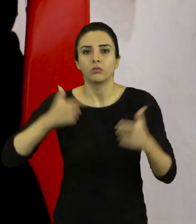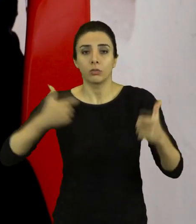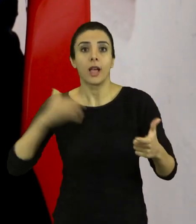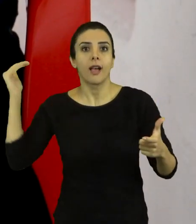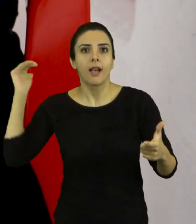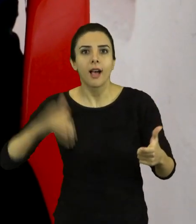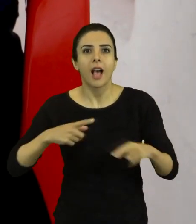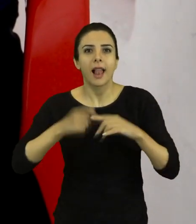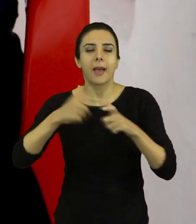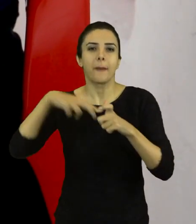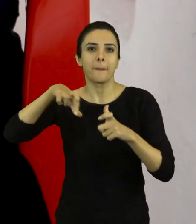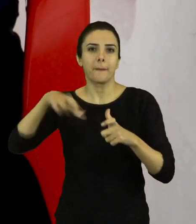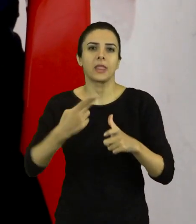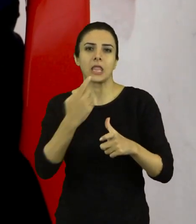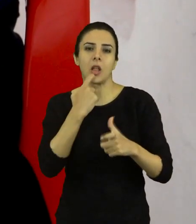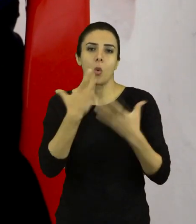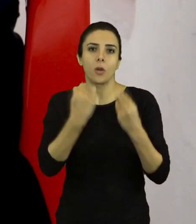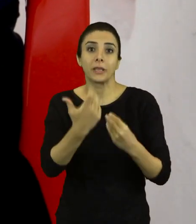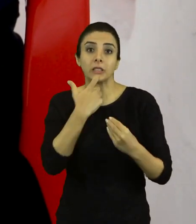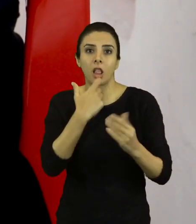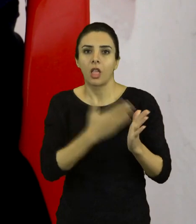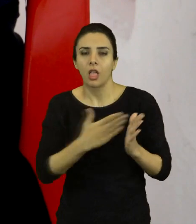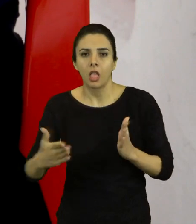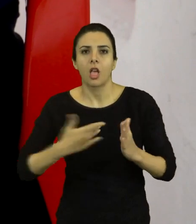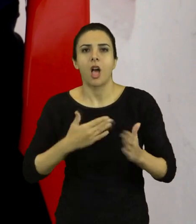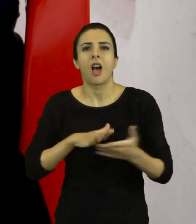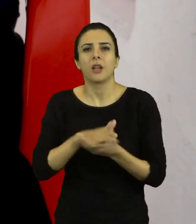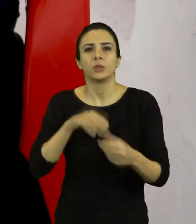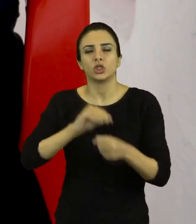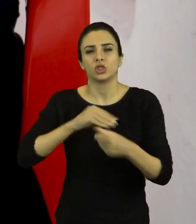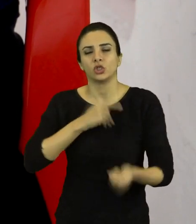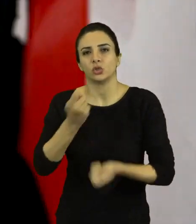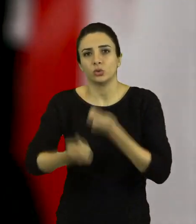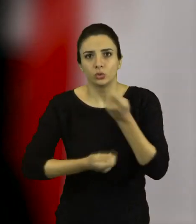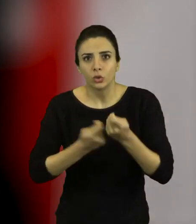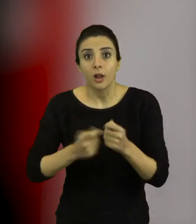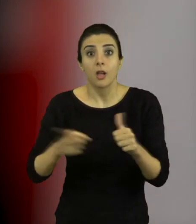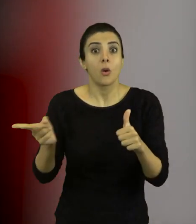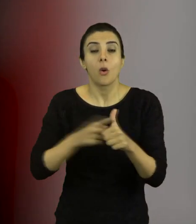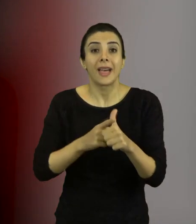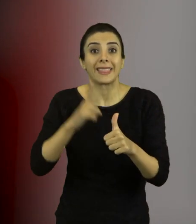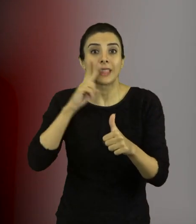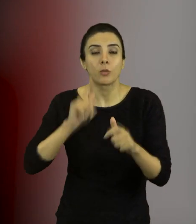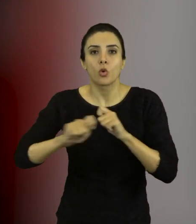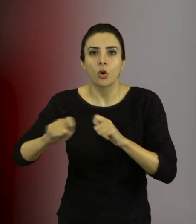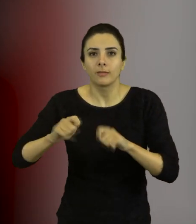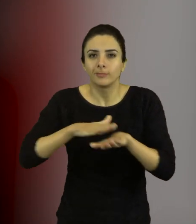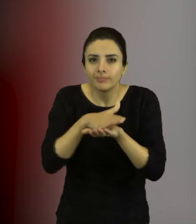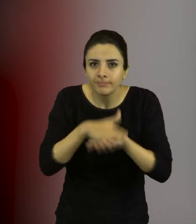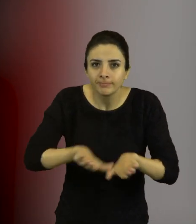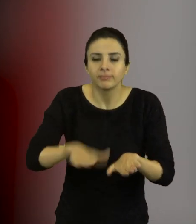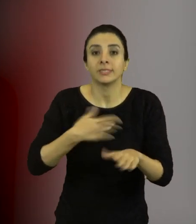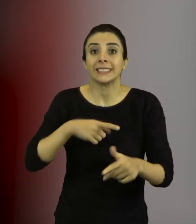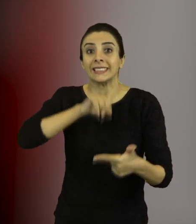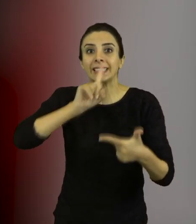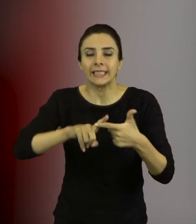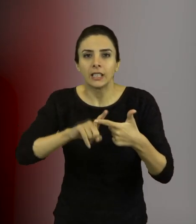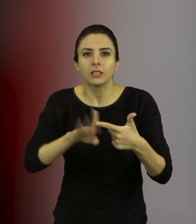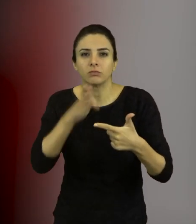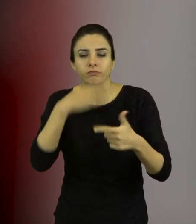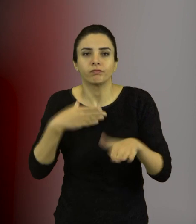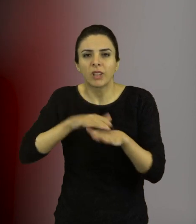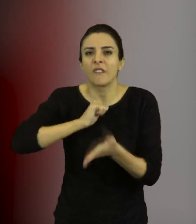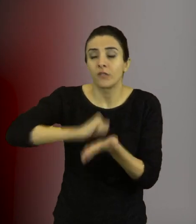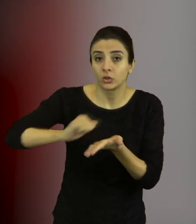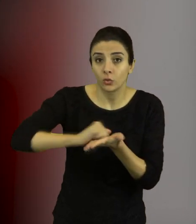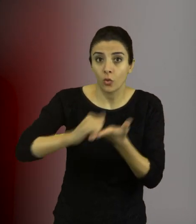Halep'ten. Yedi yıl olacaktım. Beş yıldan beri aynı ayakkabı işimi doğalam ediyor. Önce temiz çabuktan, bayak çabuktan sınırıyorum. Yeni ikinci bir pek çabuktan